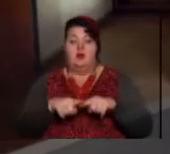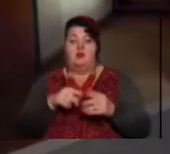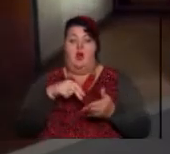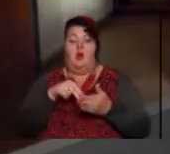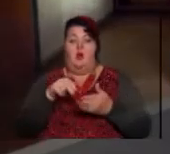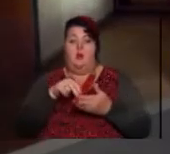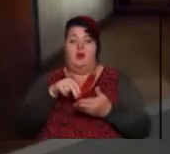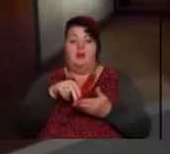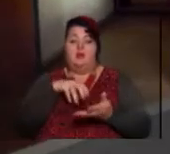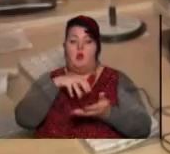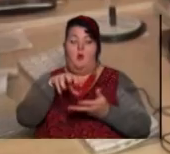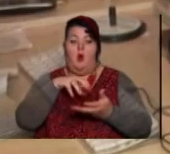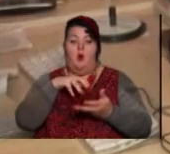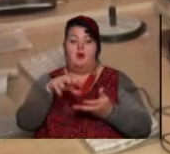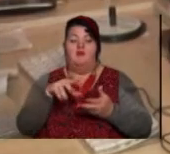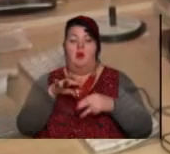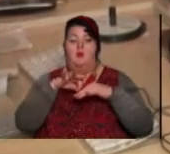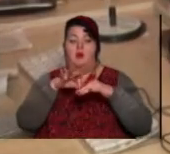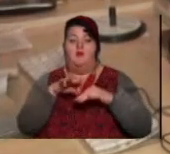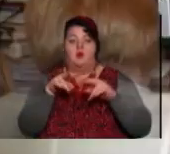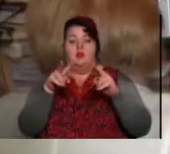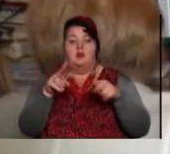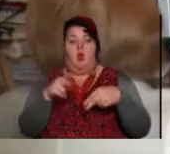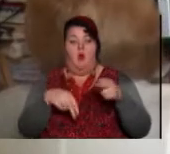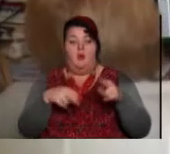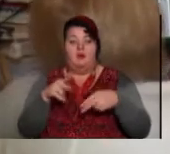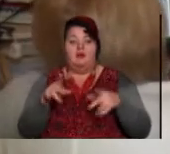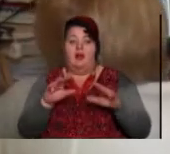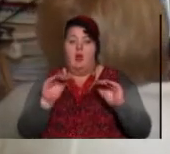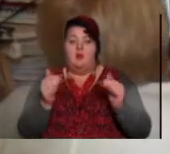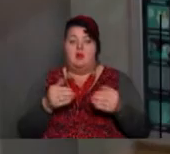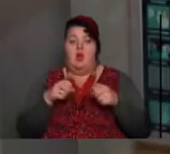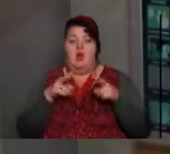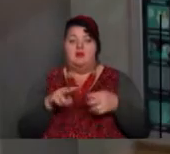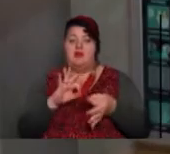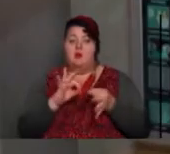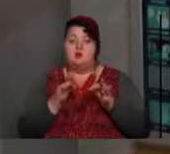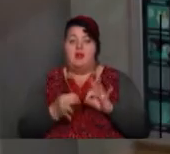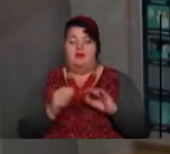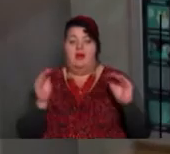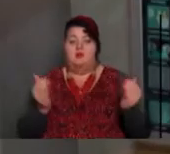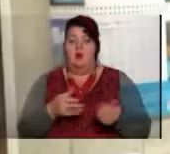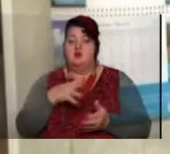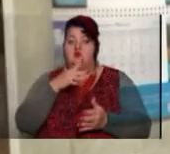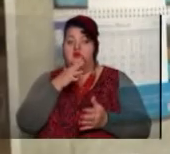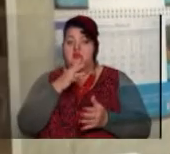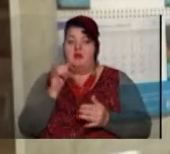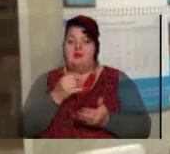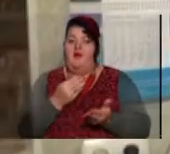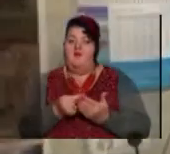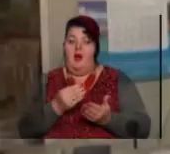ендоскопічну стійку, проводять лапароскопічні операції, які мінімізують ризики ускладнень, зменшують час і вартість лікування.